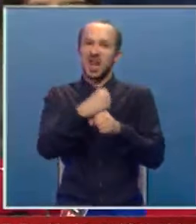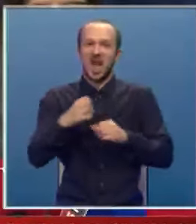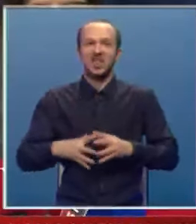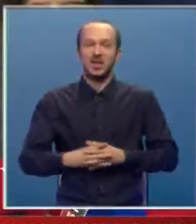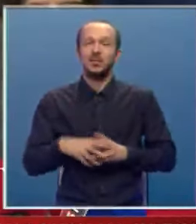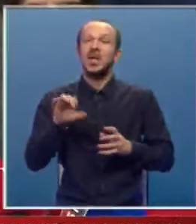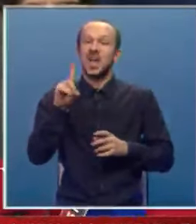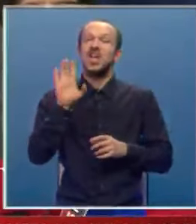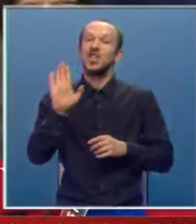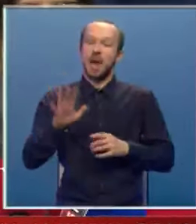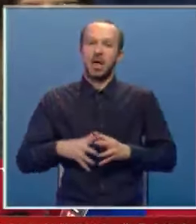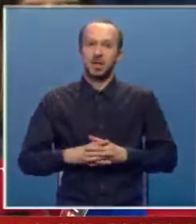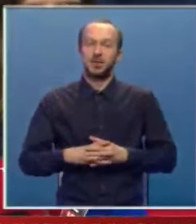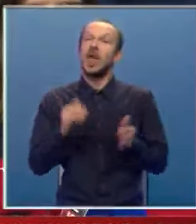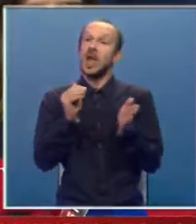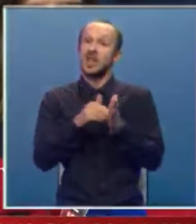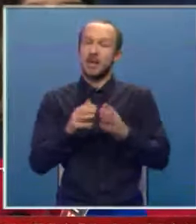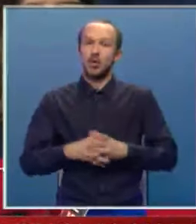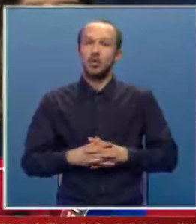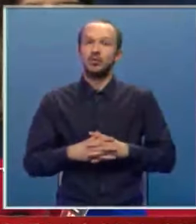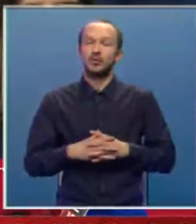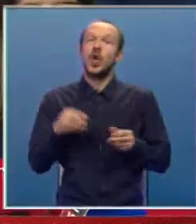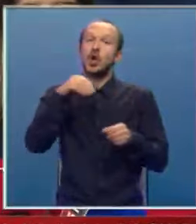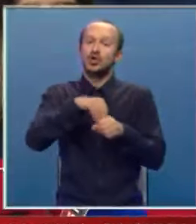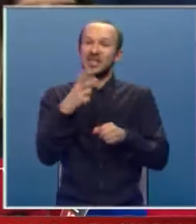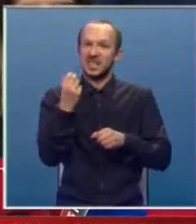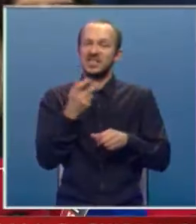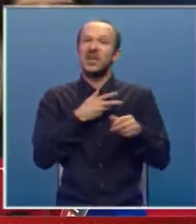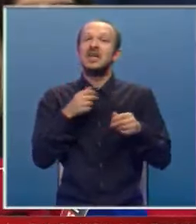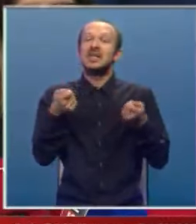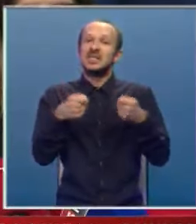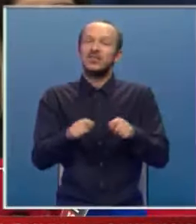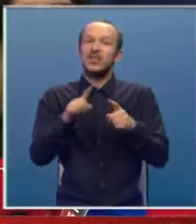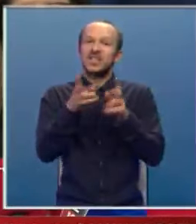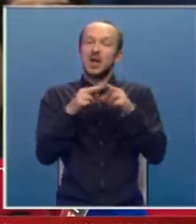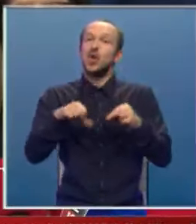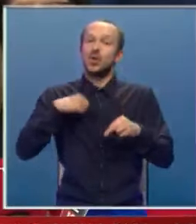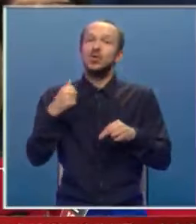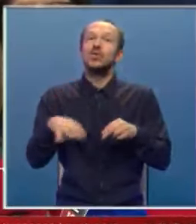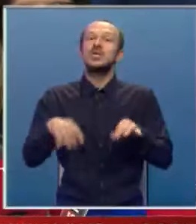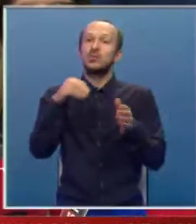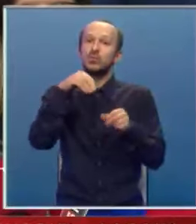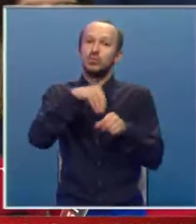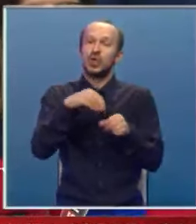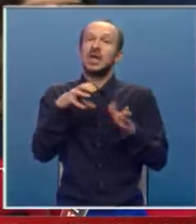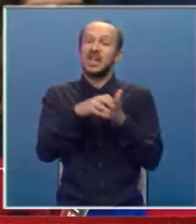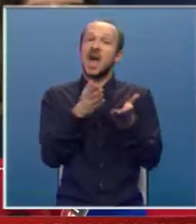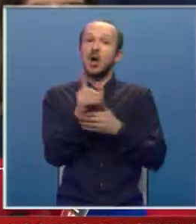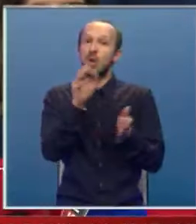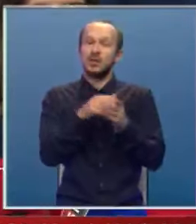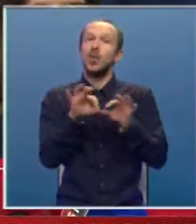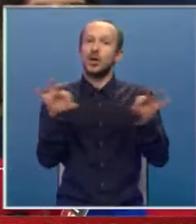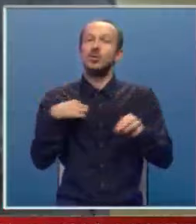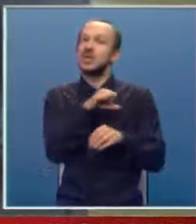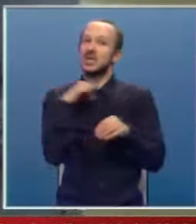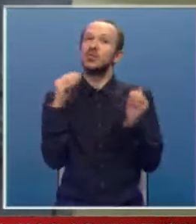da li njima trebaju ta dodatna sredsta da zatvore fiskalnu godinu iz budžeta grada. Ako ne trebaju u redu, onda smo